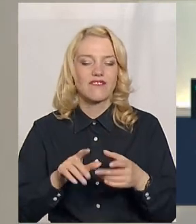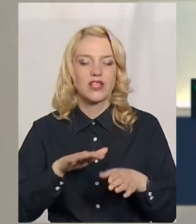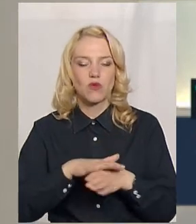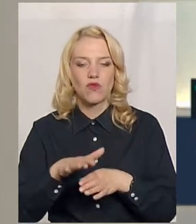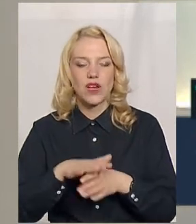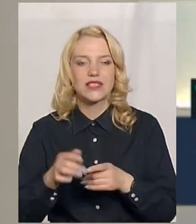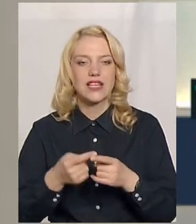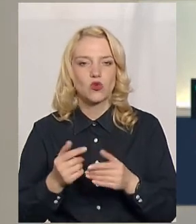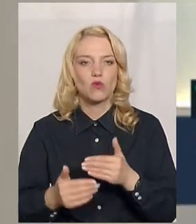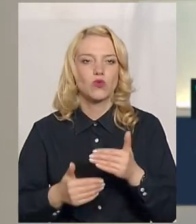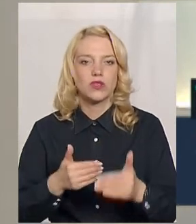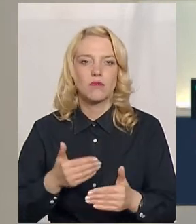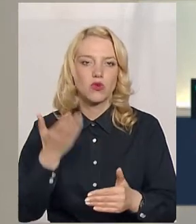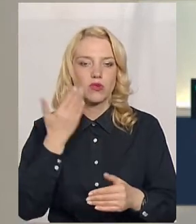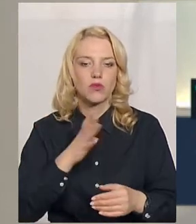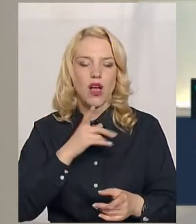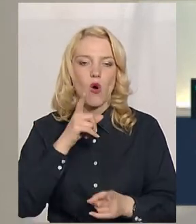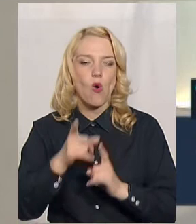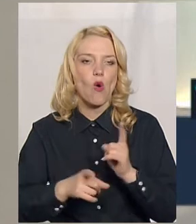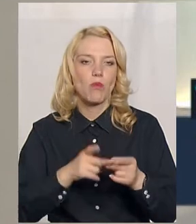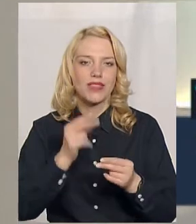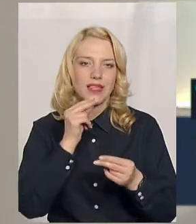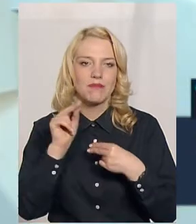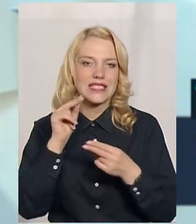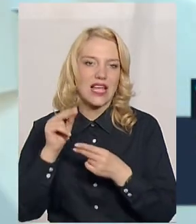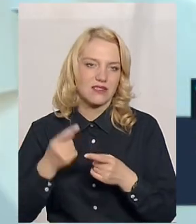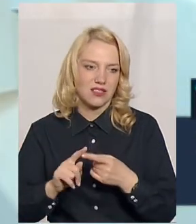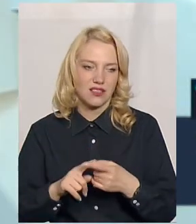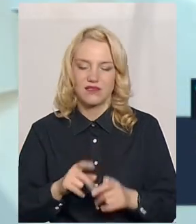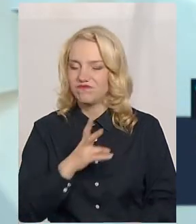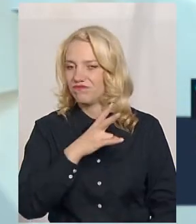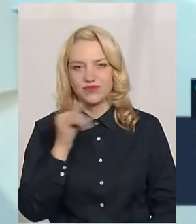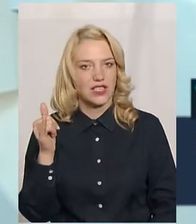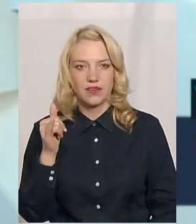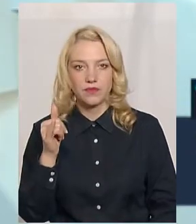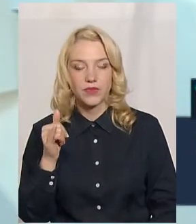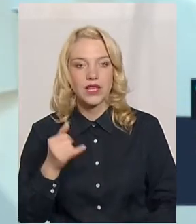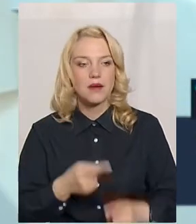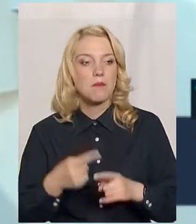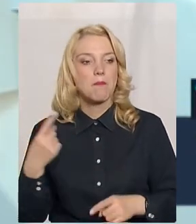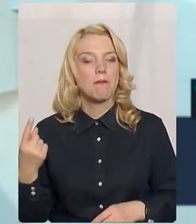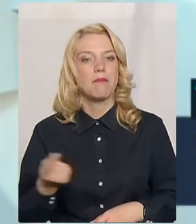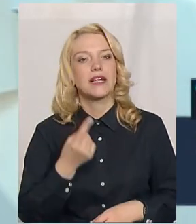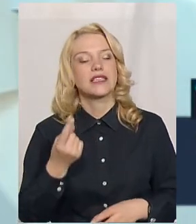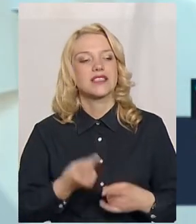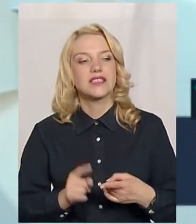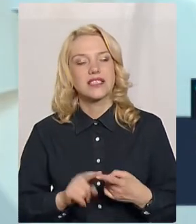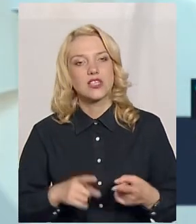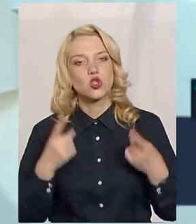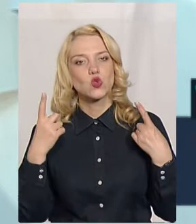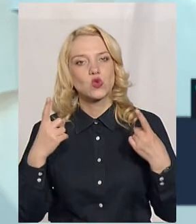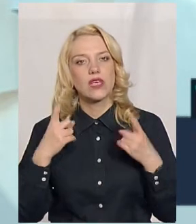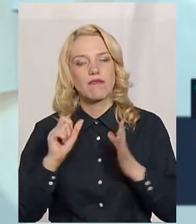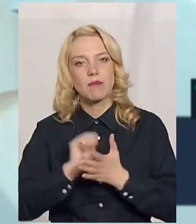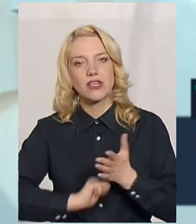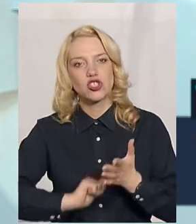оптимізація підготовки до другого етапу реформи медичної? Ні. Перше, це суттєва